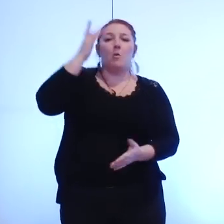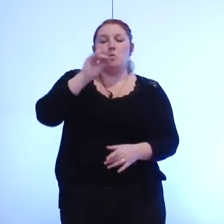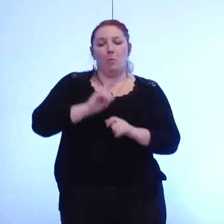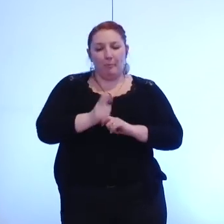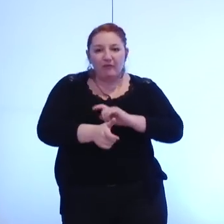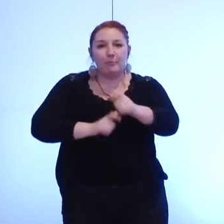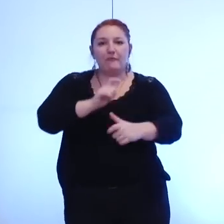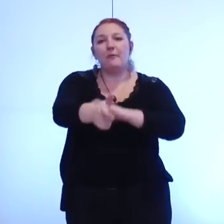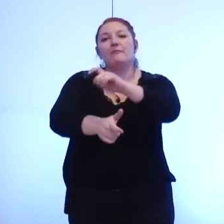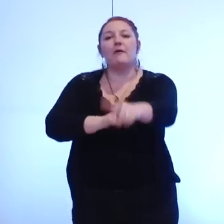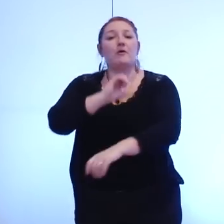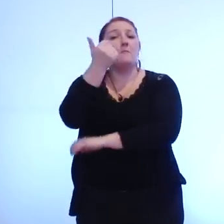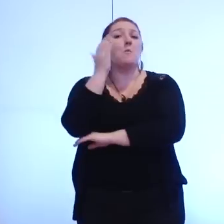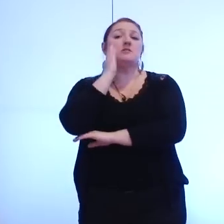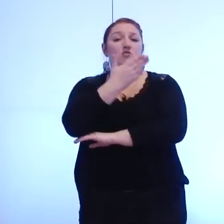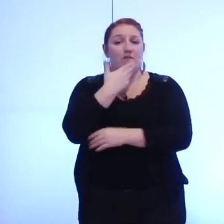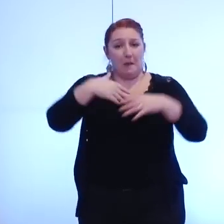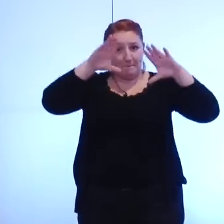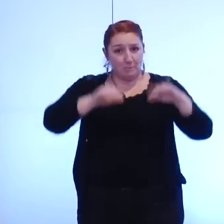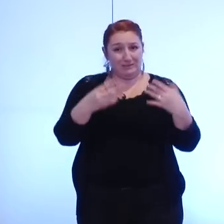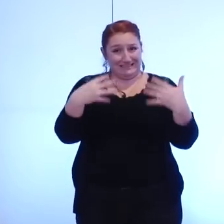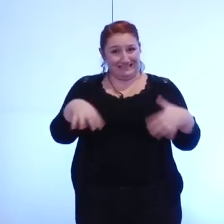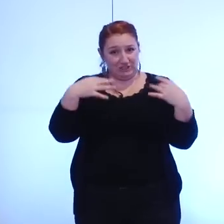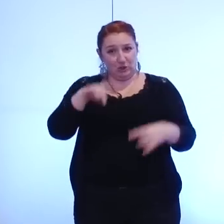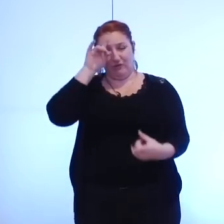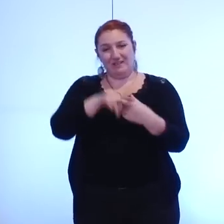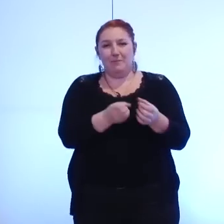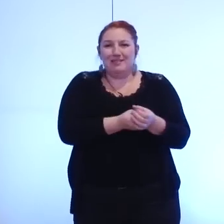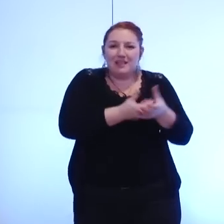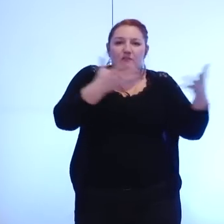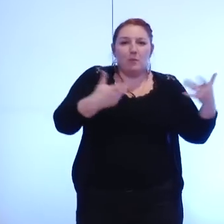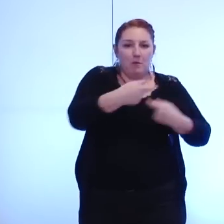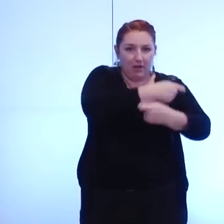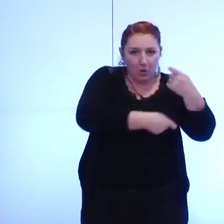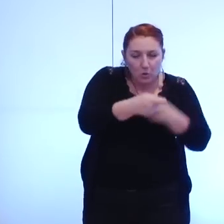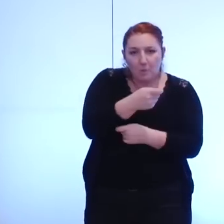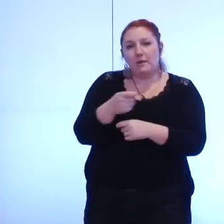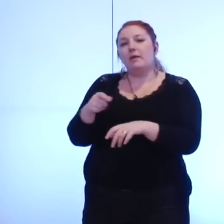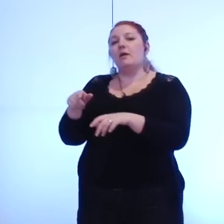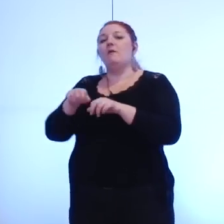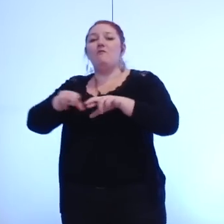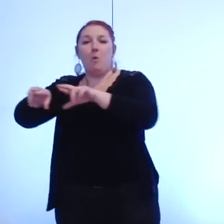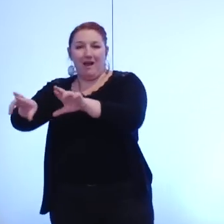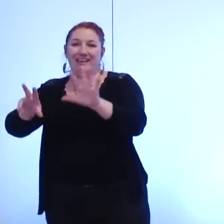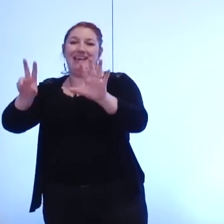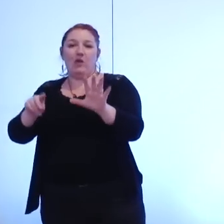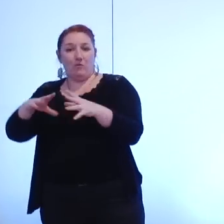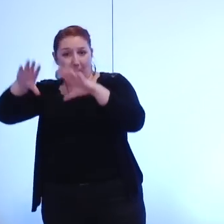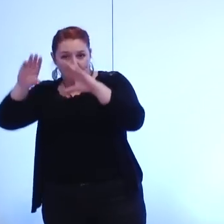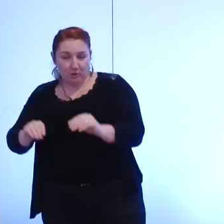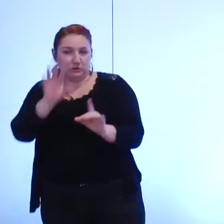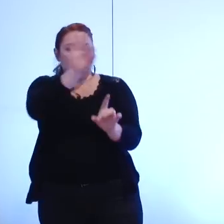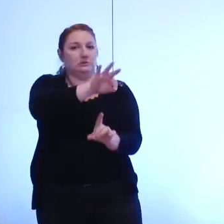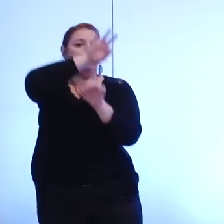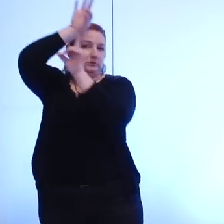janvier 19 postes concernant la compétence développement économique et 80 postes concernant la compétence voirie